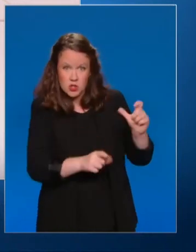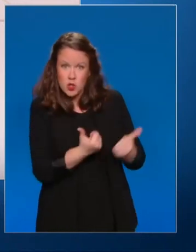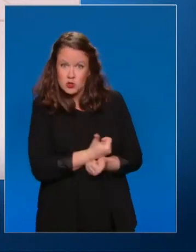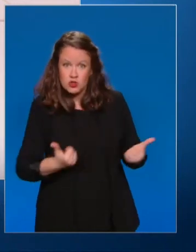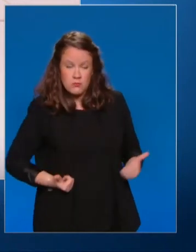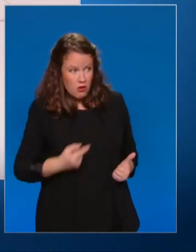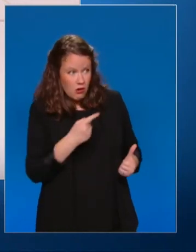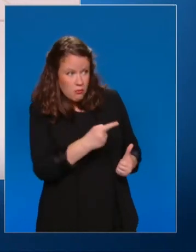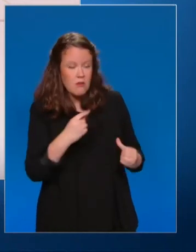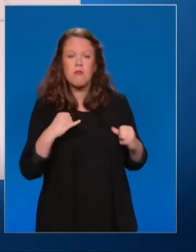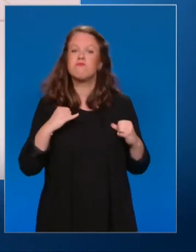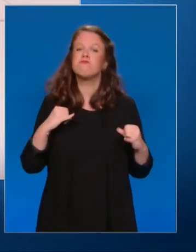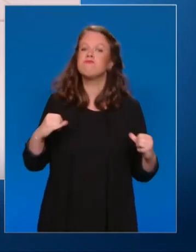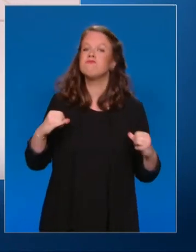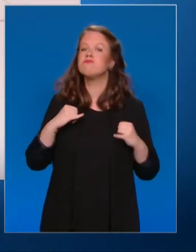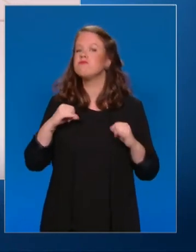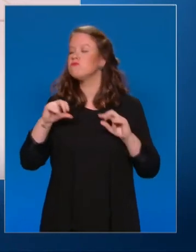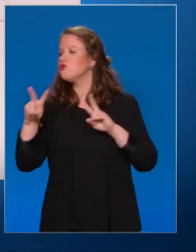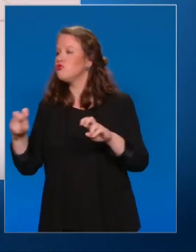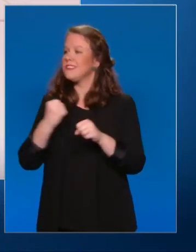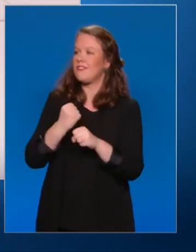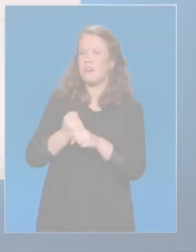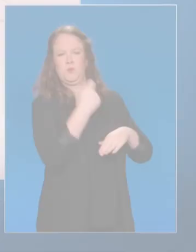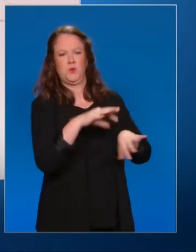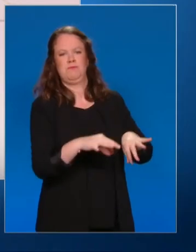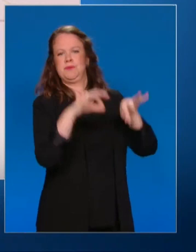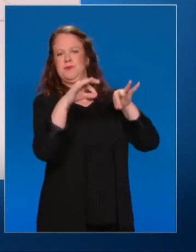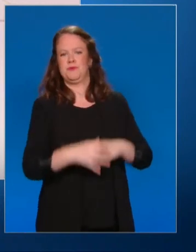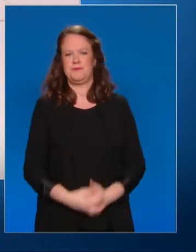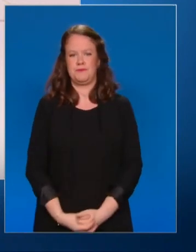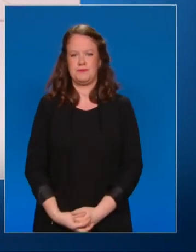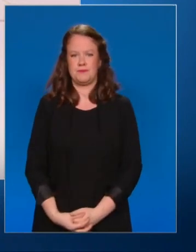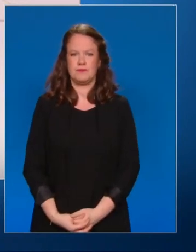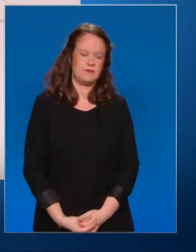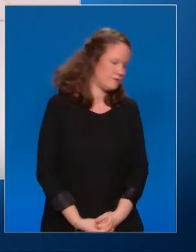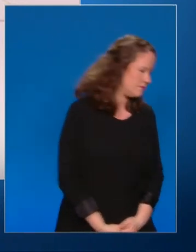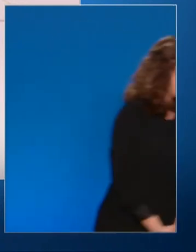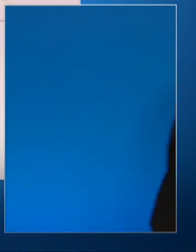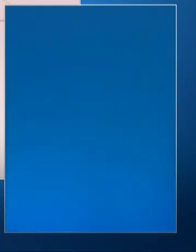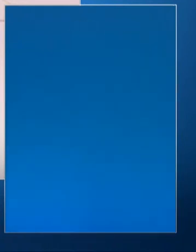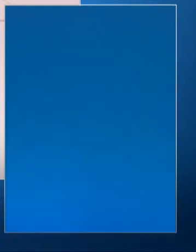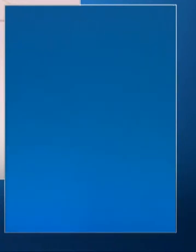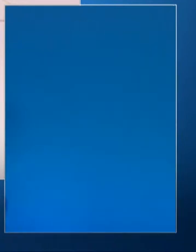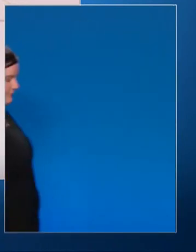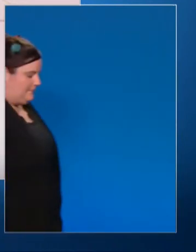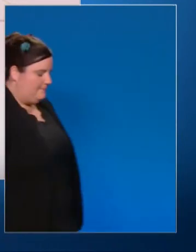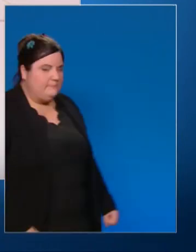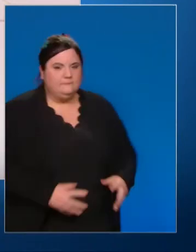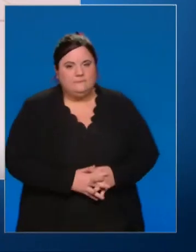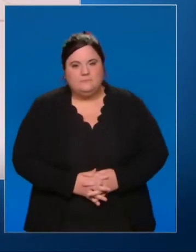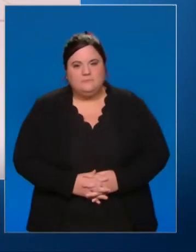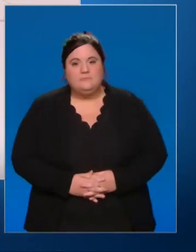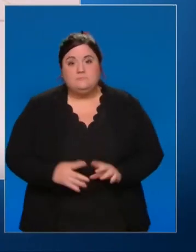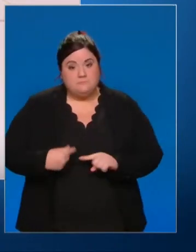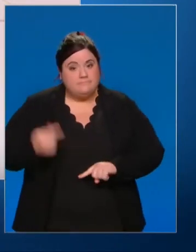une recherche active verront leurs allocations suspendues. Le 12 juillet dernier, j'avais évoqué devant vous la nécessaire réforme des